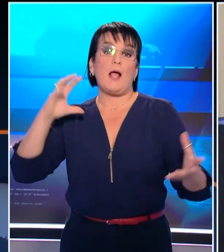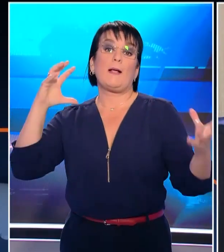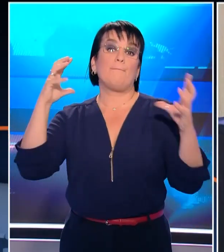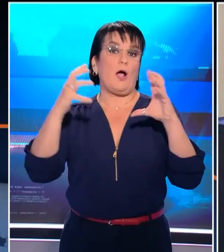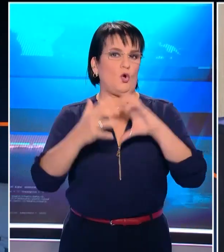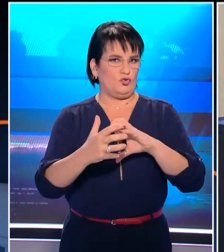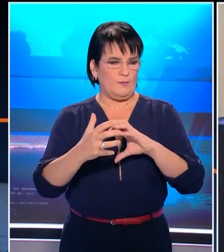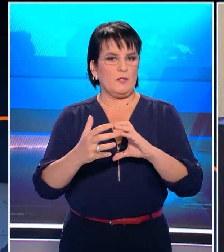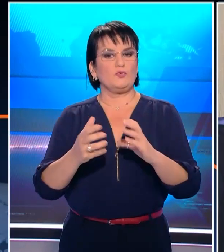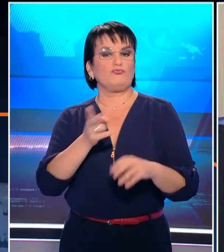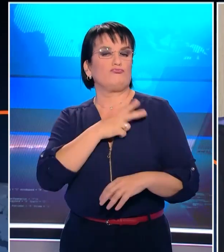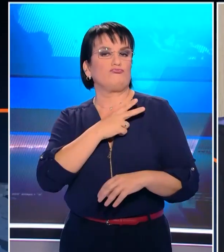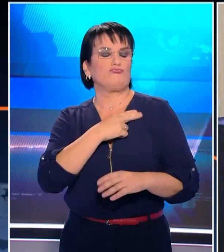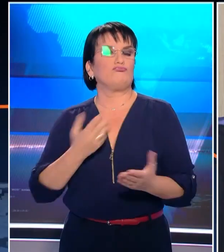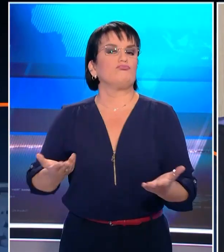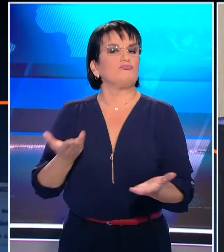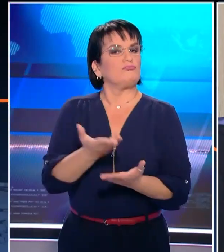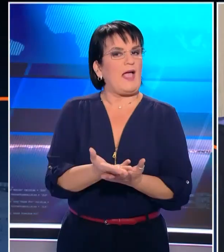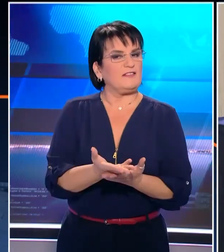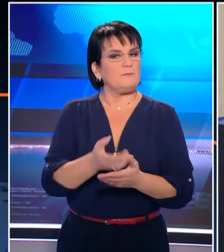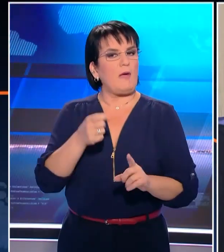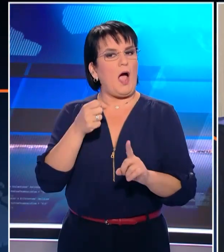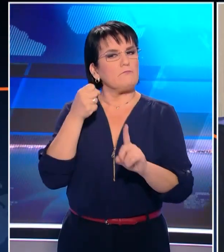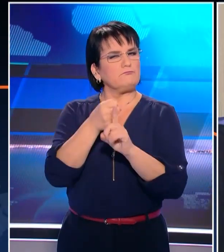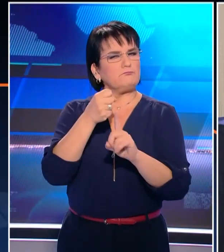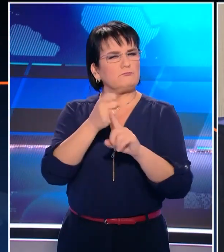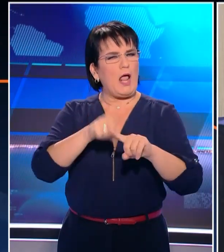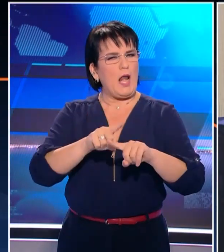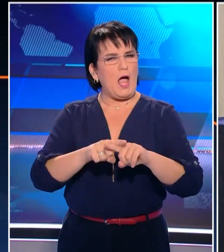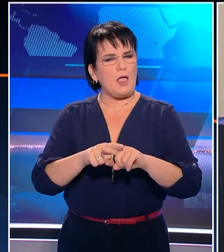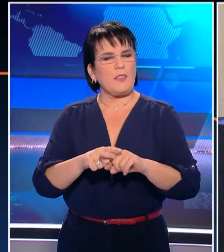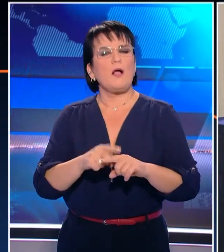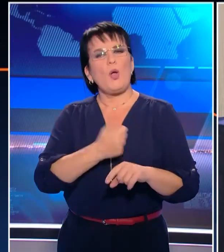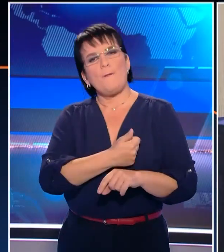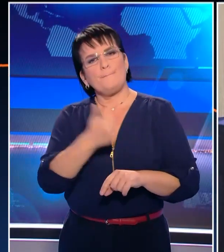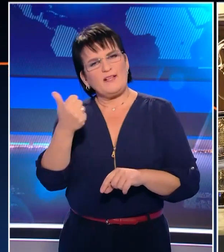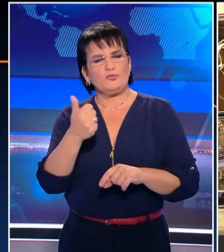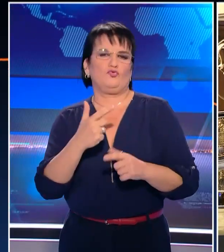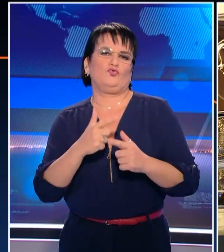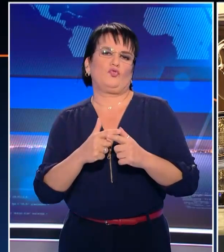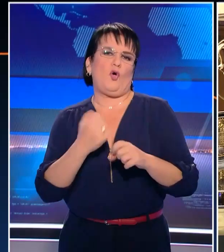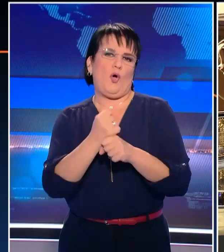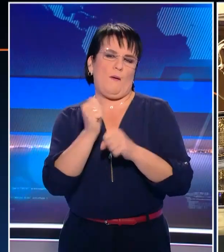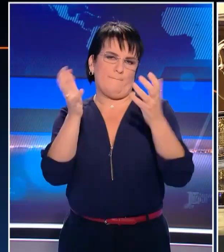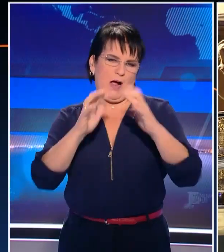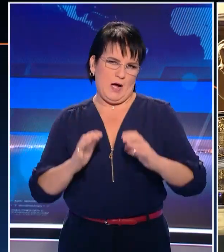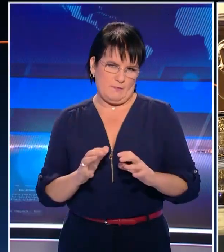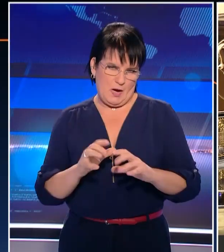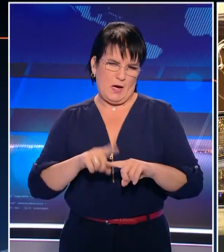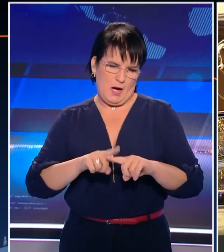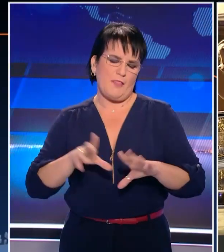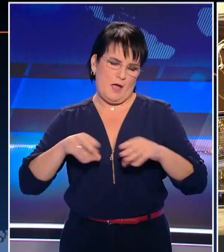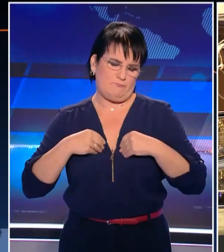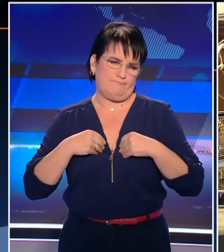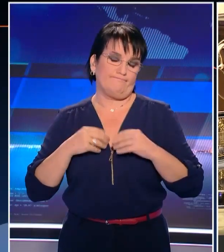το δίκαιο αίτημα της Ελλάδος για την επανένωση των γλυπτών του Παρθαλού. Η επανένωση λοιπόν των γλυπτών,